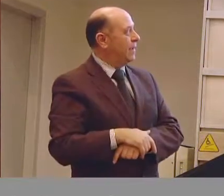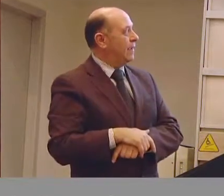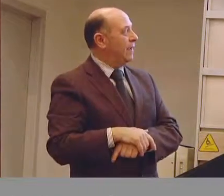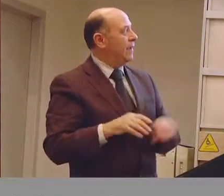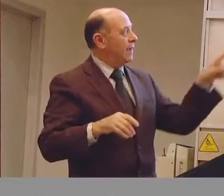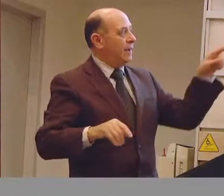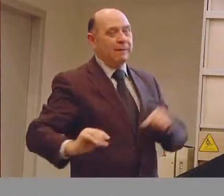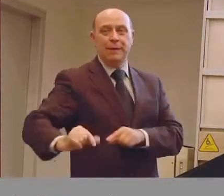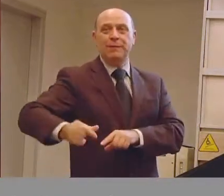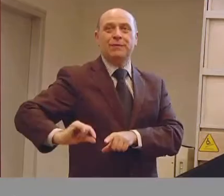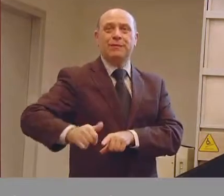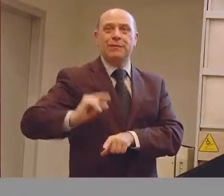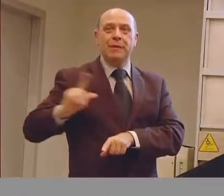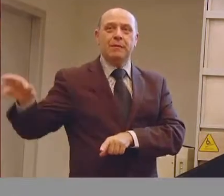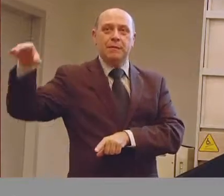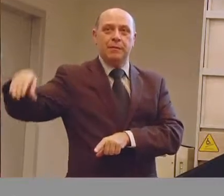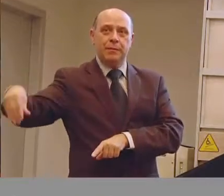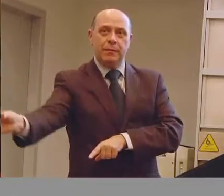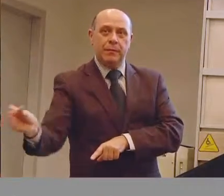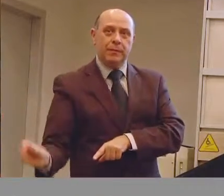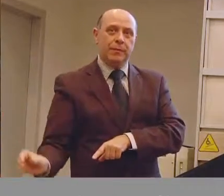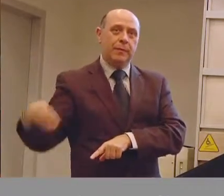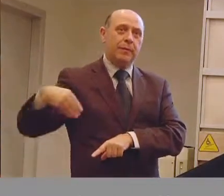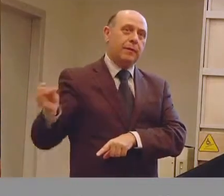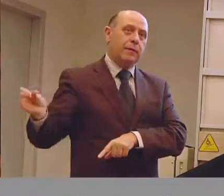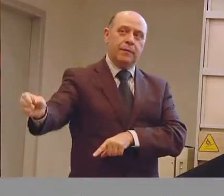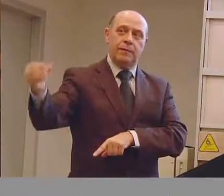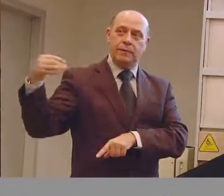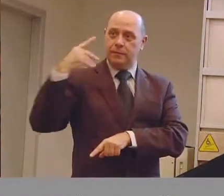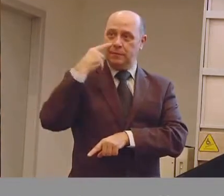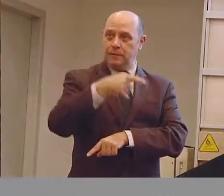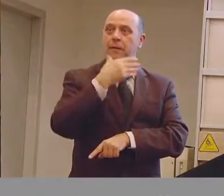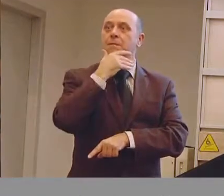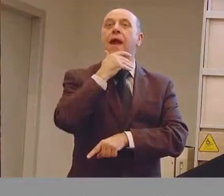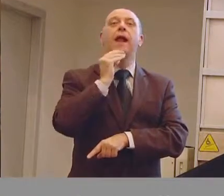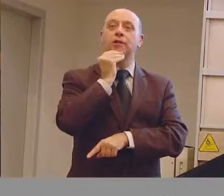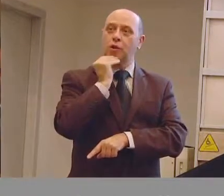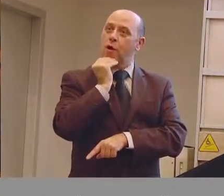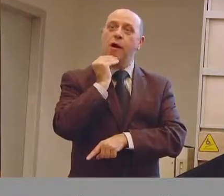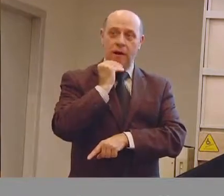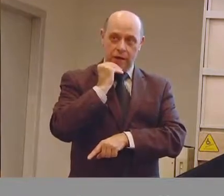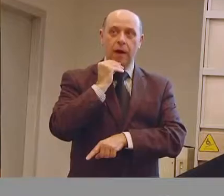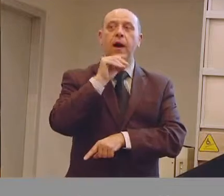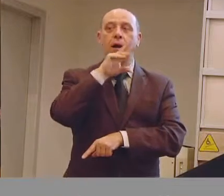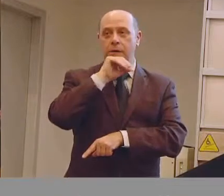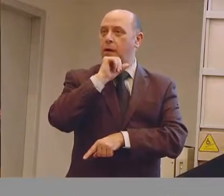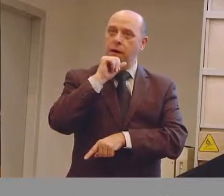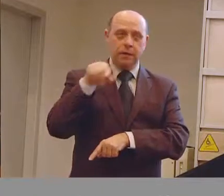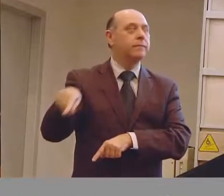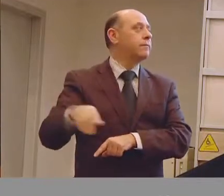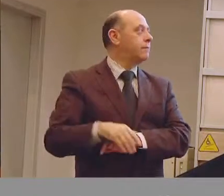si vede, l'ho evidenziato con il mouse. Introduco quindi un nuovo concetto fondamentale quando parliamo di